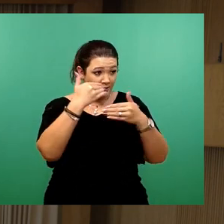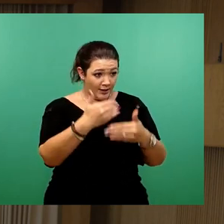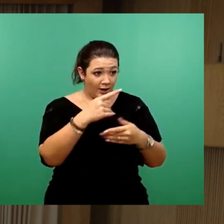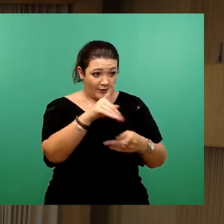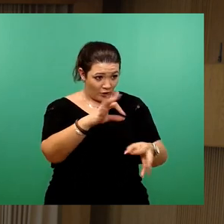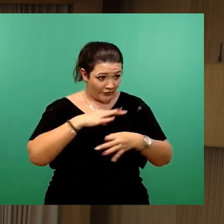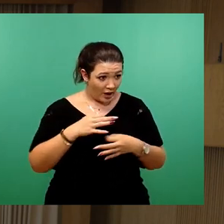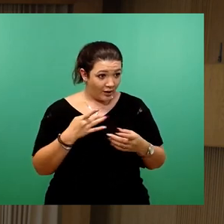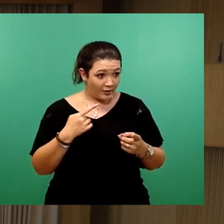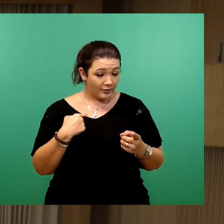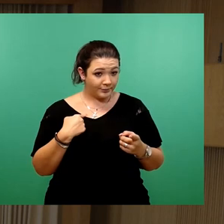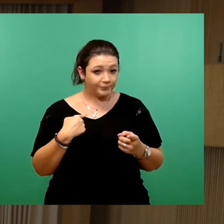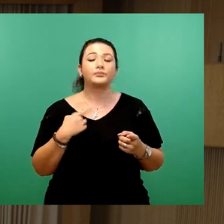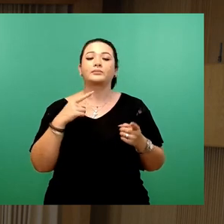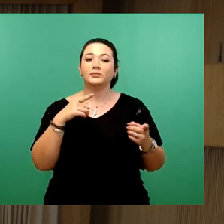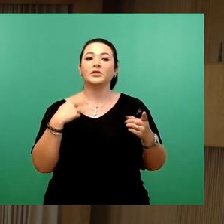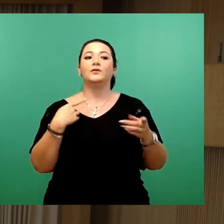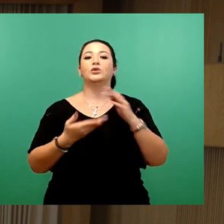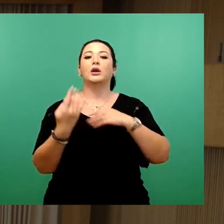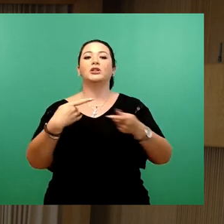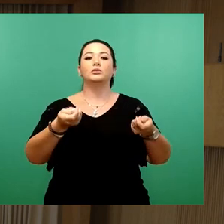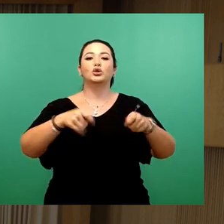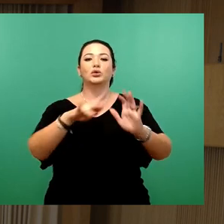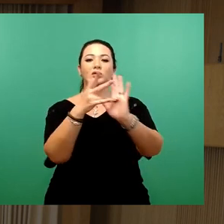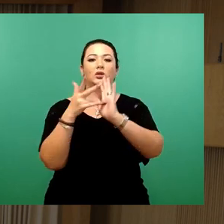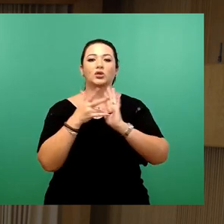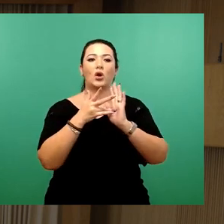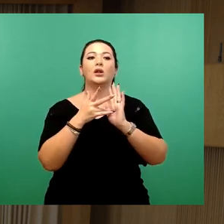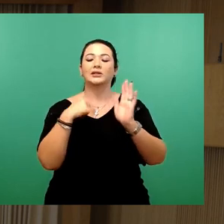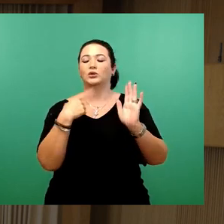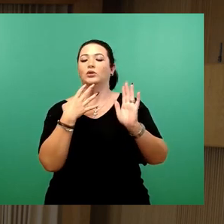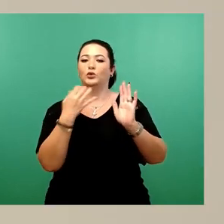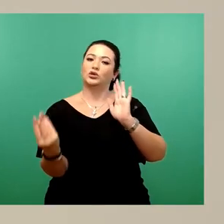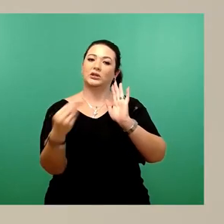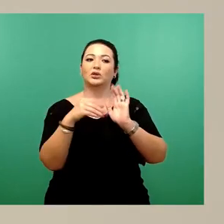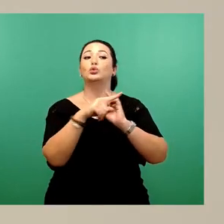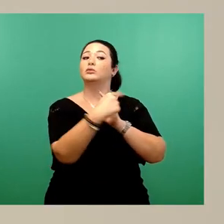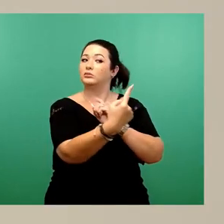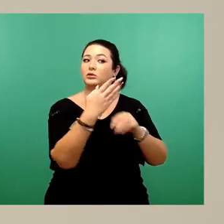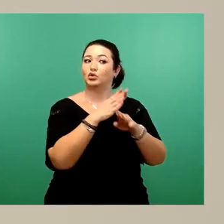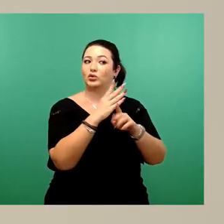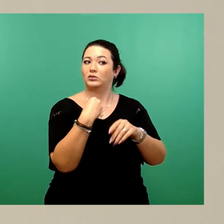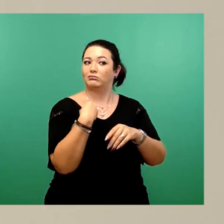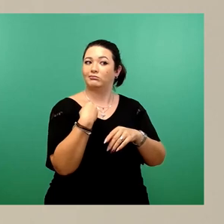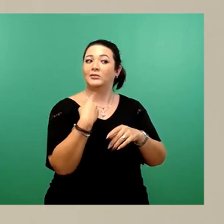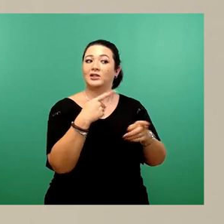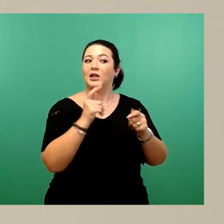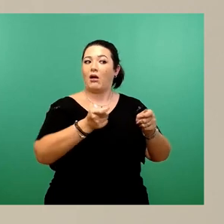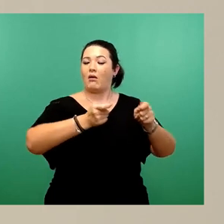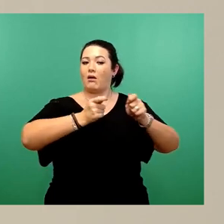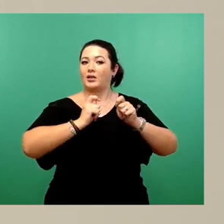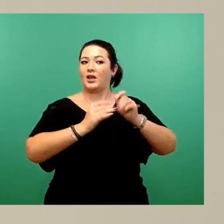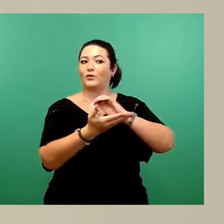Ergänzend zu den Beschlusskontrollen, zu dem auch von Ihnen angesprochenen Antrag aus Ihrer Fraktion